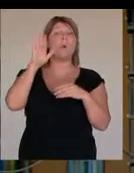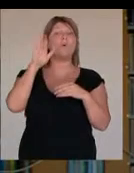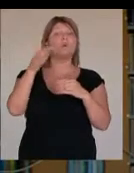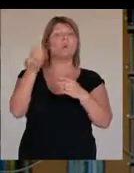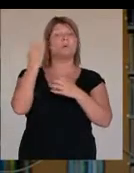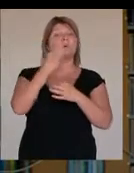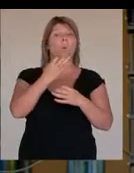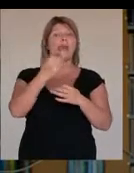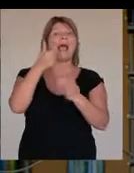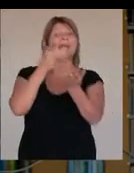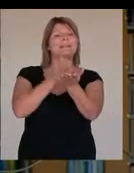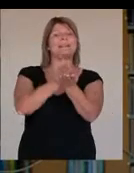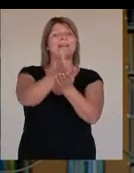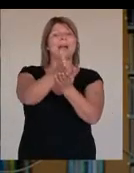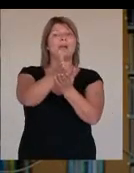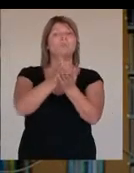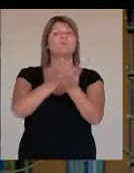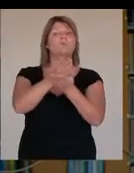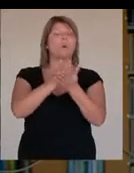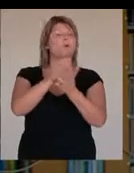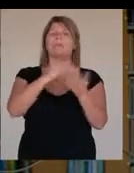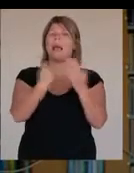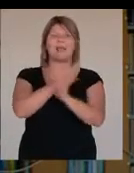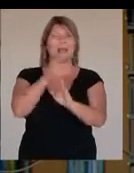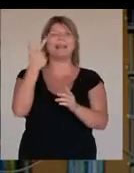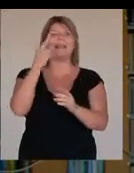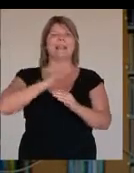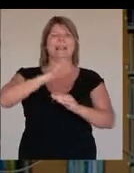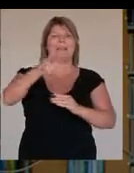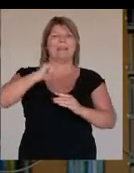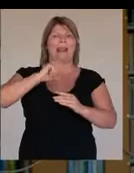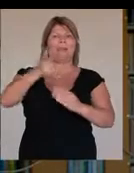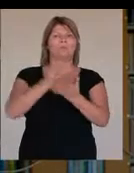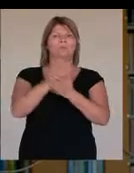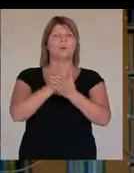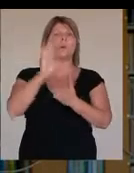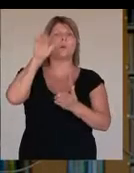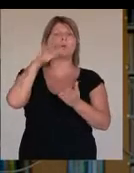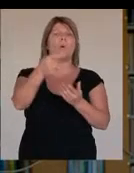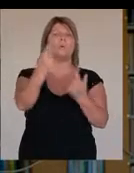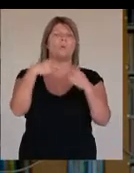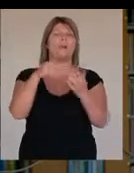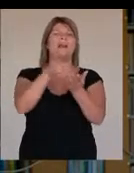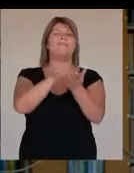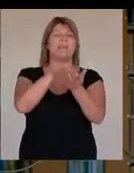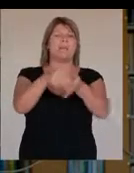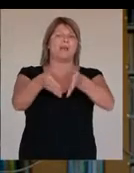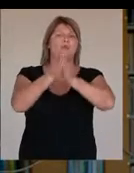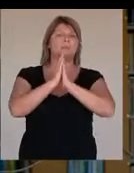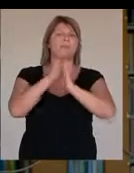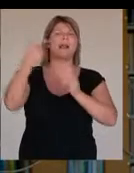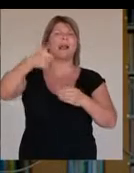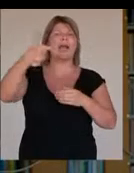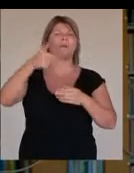hogy otthonról az egyirányú szolgáltatást fölváltva egy kétirányú szolgáltatással otthonról fénymásolás lehessen kérni,